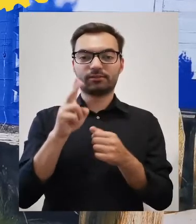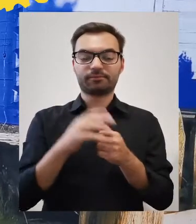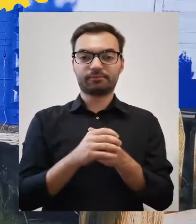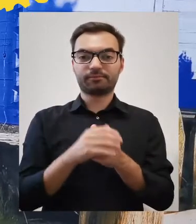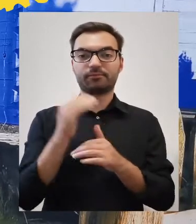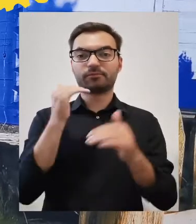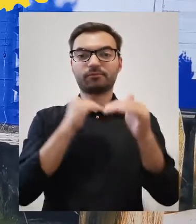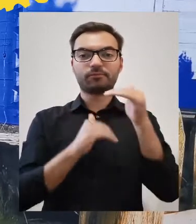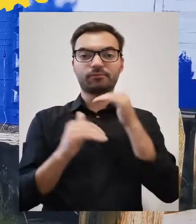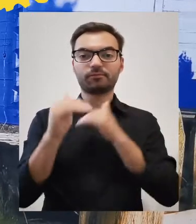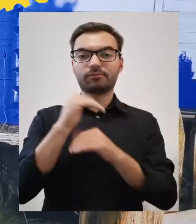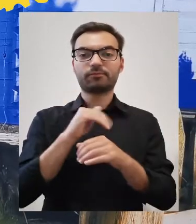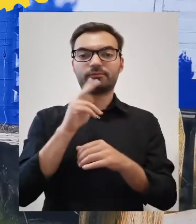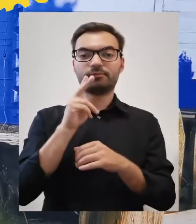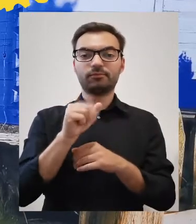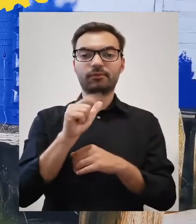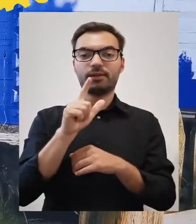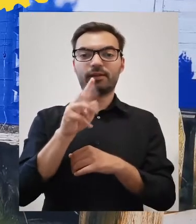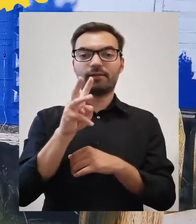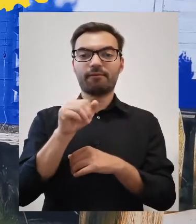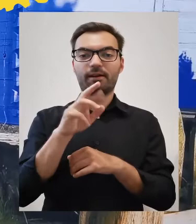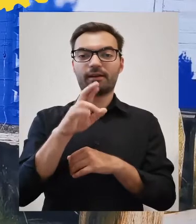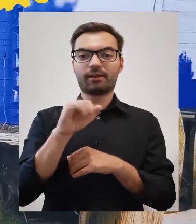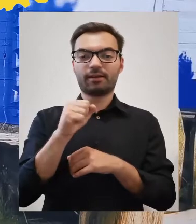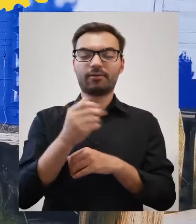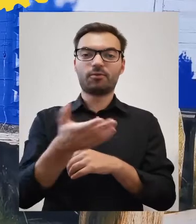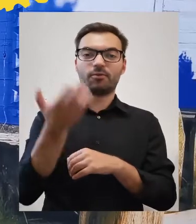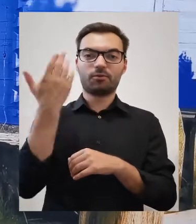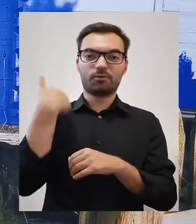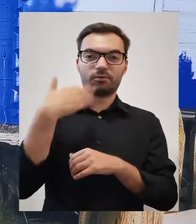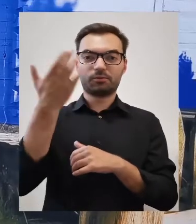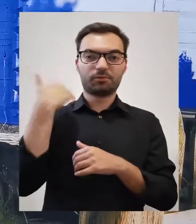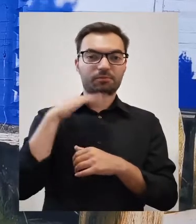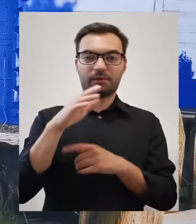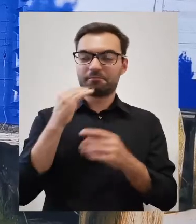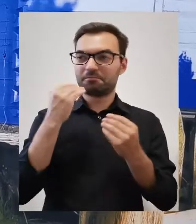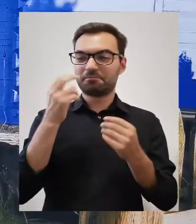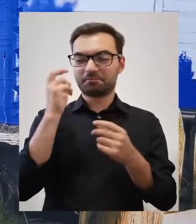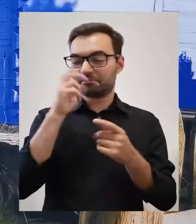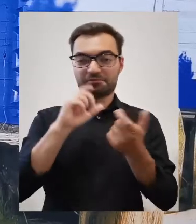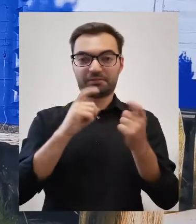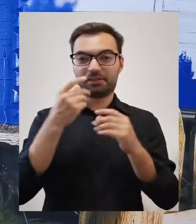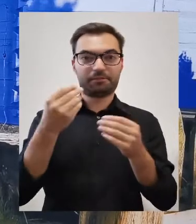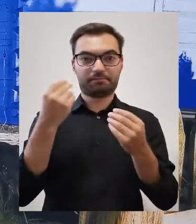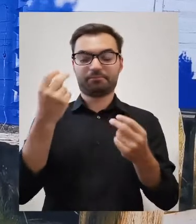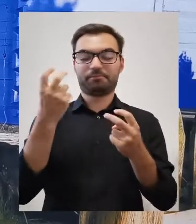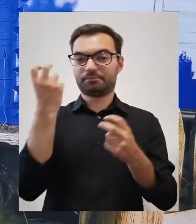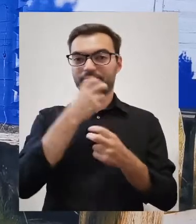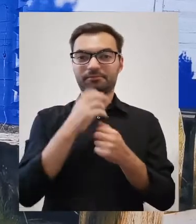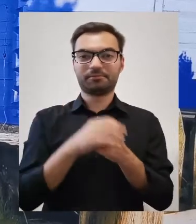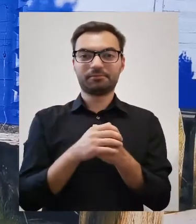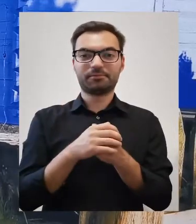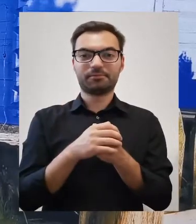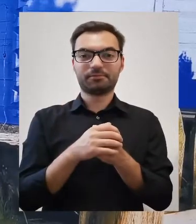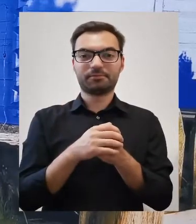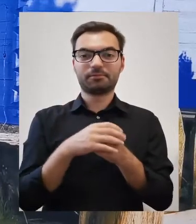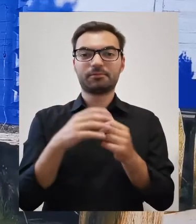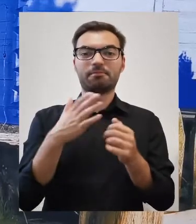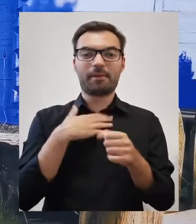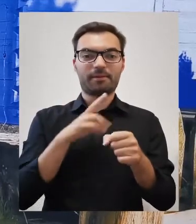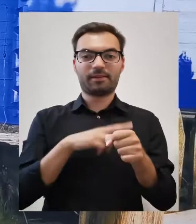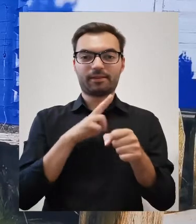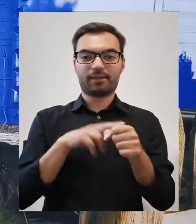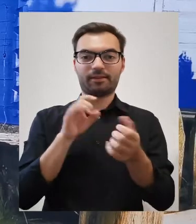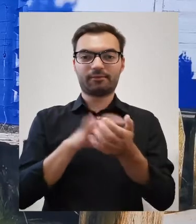to u samych swych początków ma niezwykłe zupełnie wydarzenie. Dokładnie